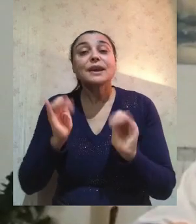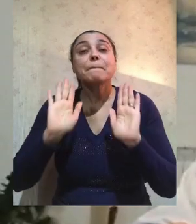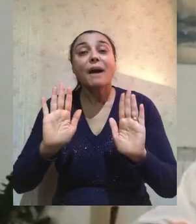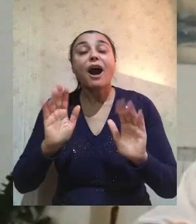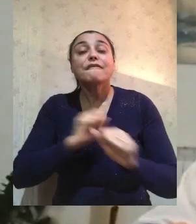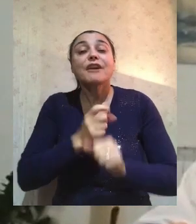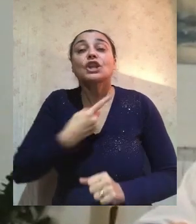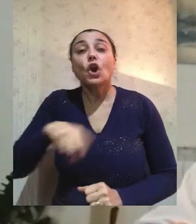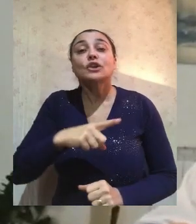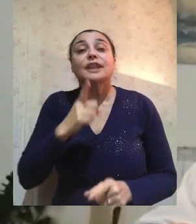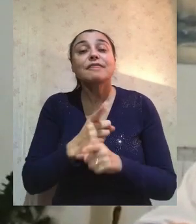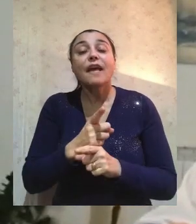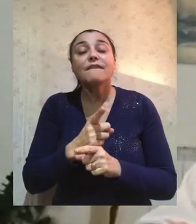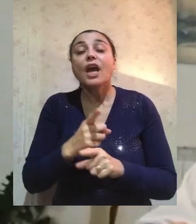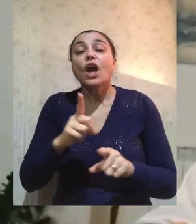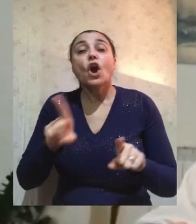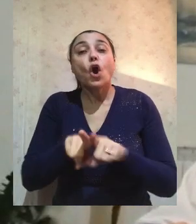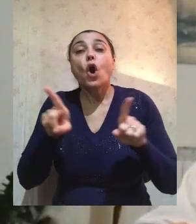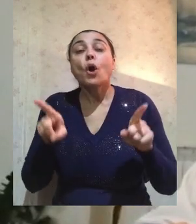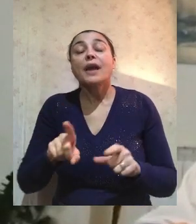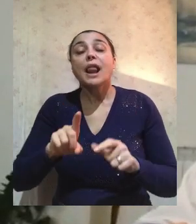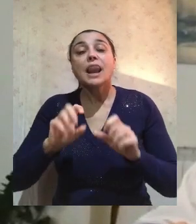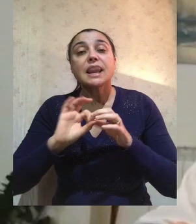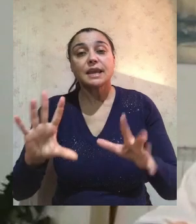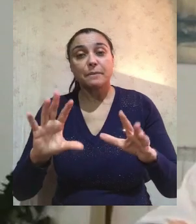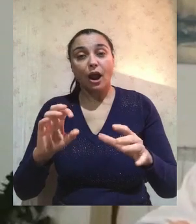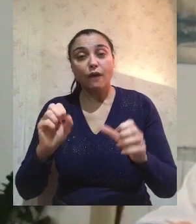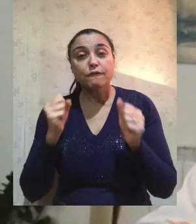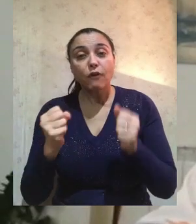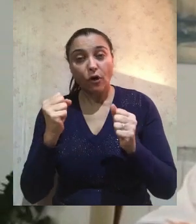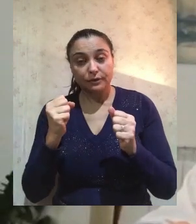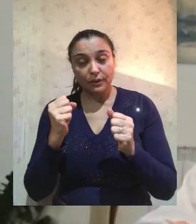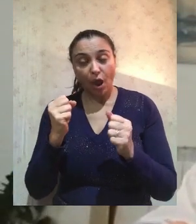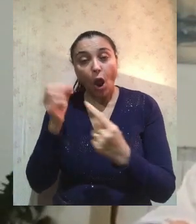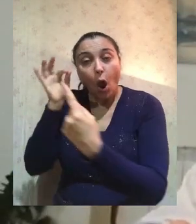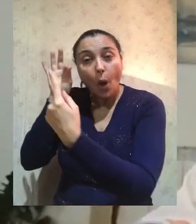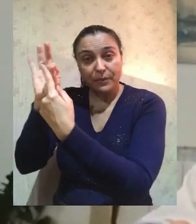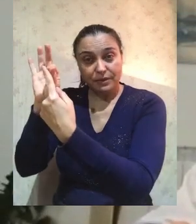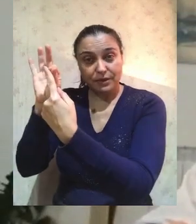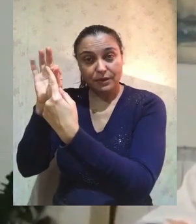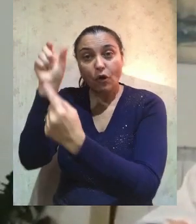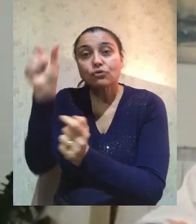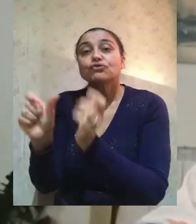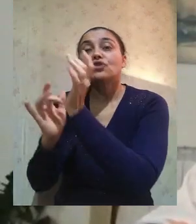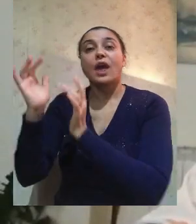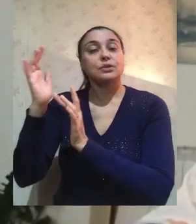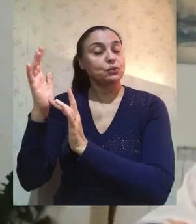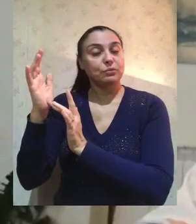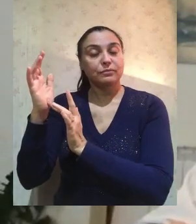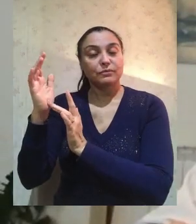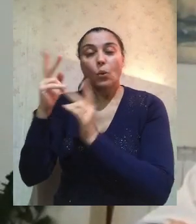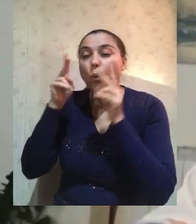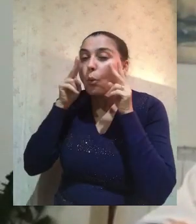una fede che non guarda ostacoli e guardare solo ad un obiettivo, quello di arrivare davanti